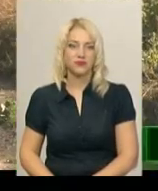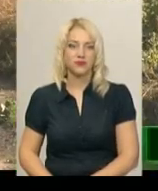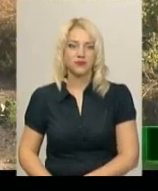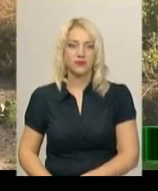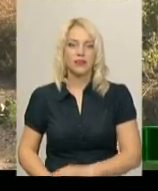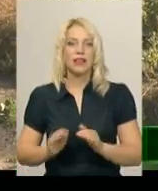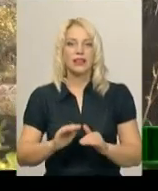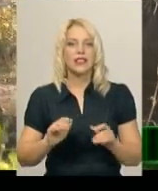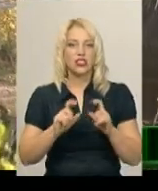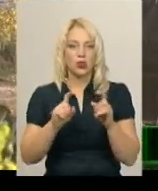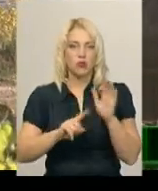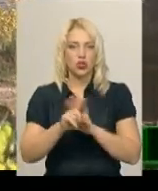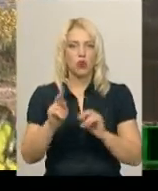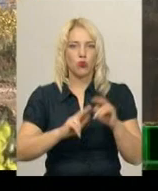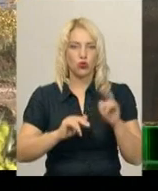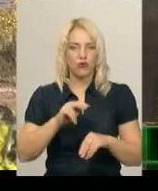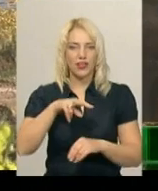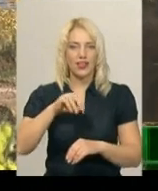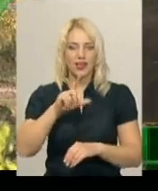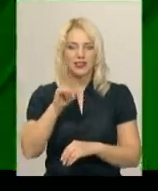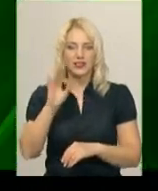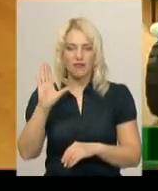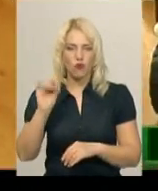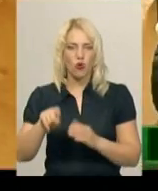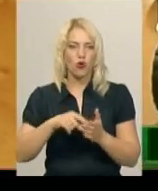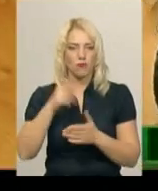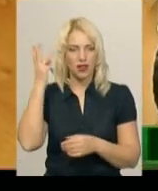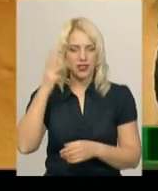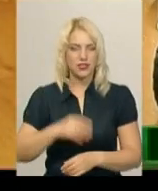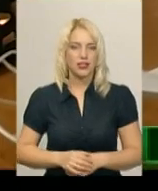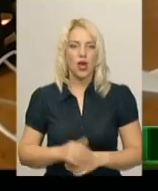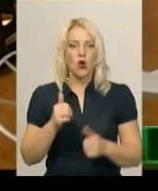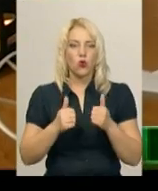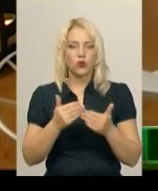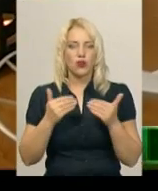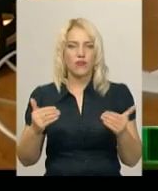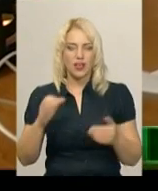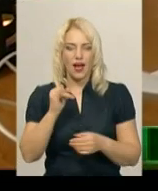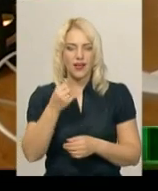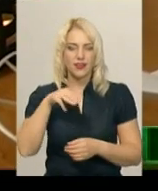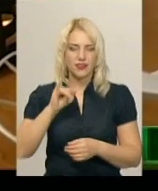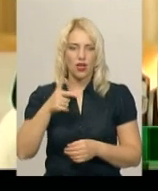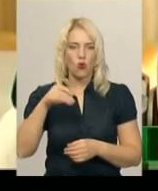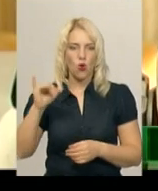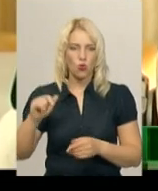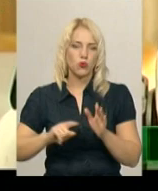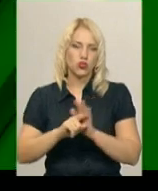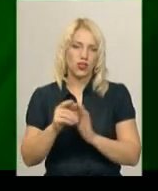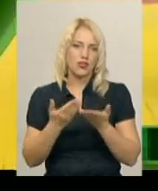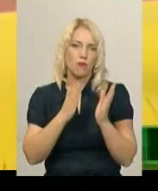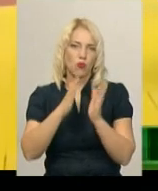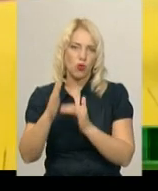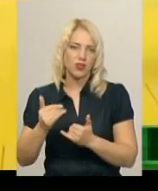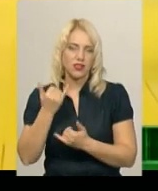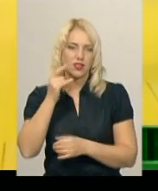Дитячий садок почали будувати в мікрорайоні Лезневе-Хмельницького. Конкурс-виставка «АйТіГоу» розпочалася в обласній бібліотеці для юнацтва.